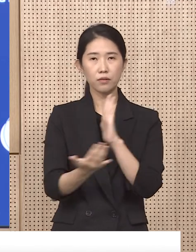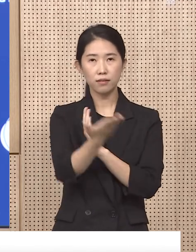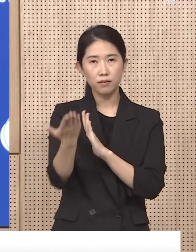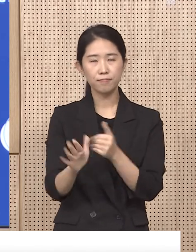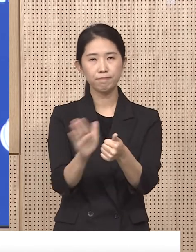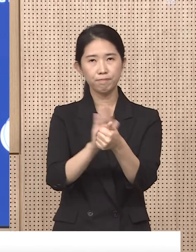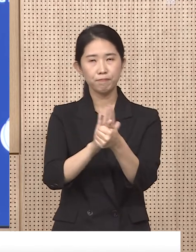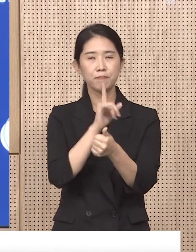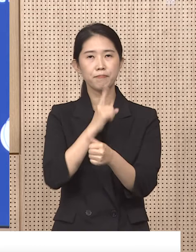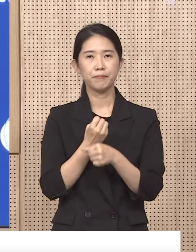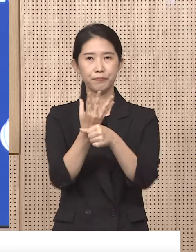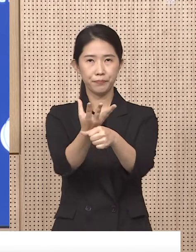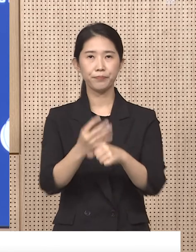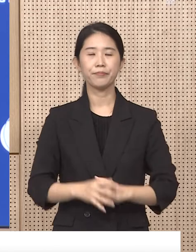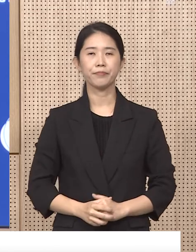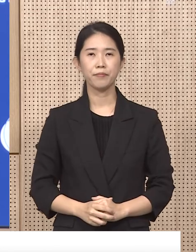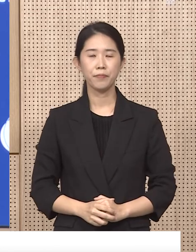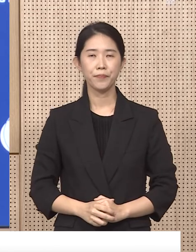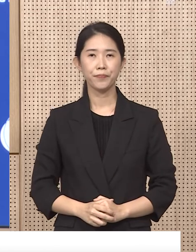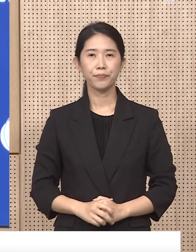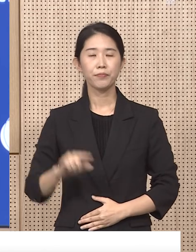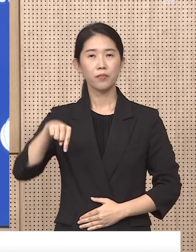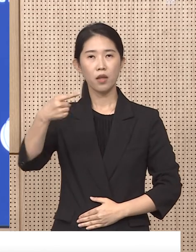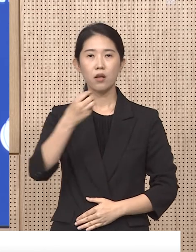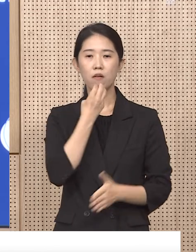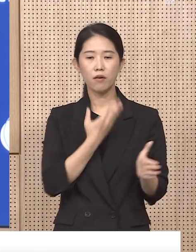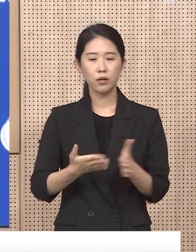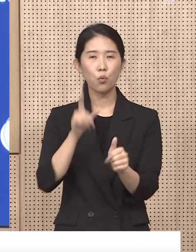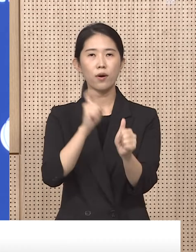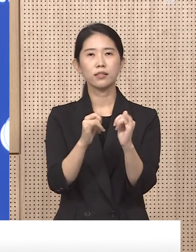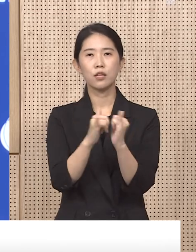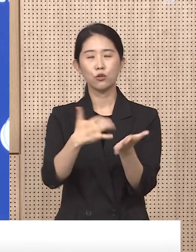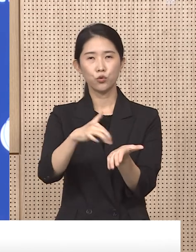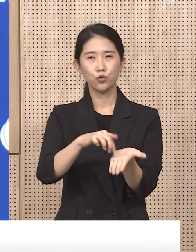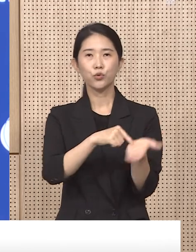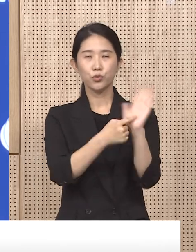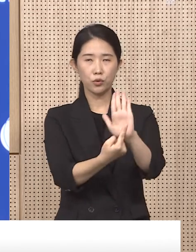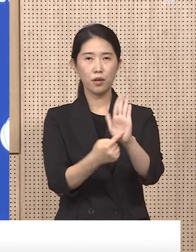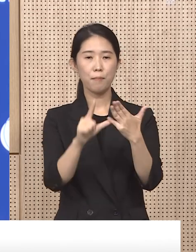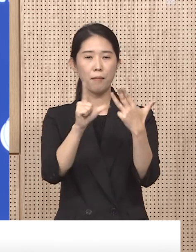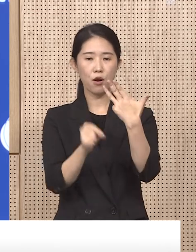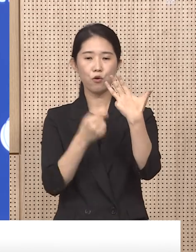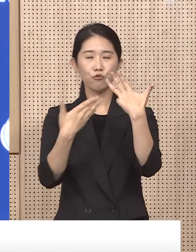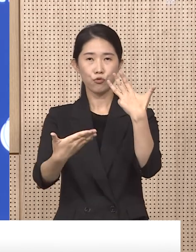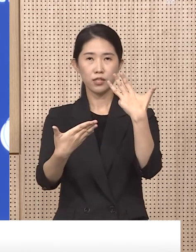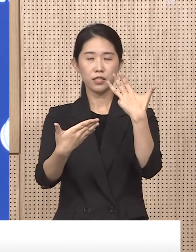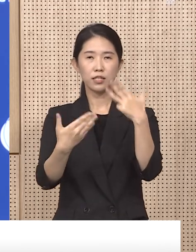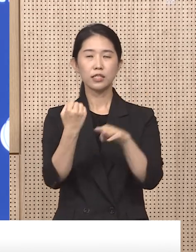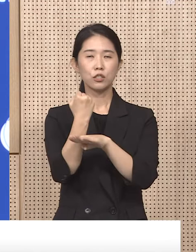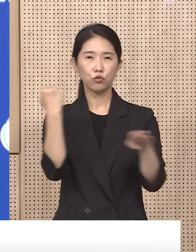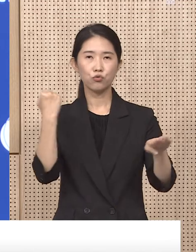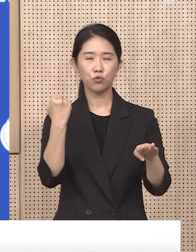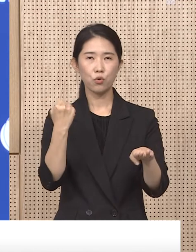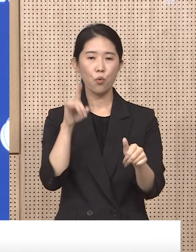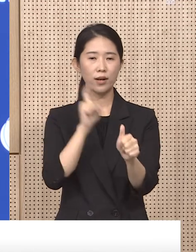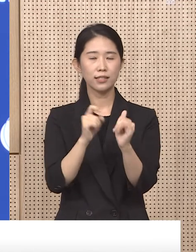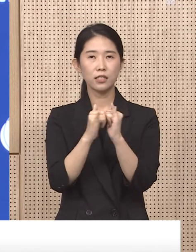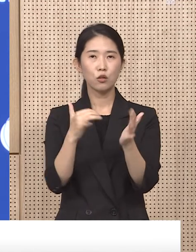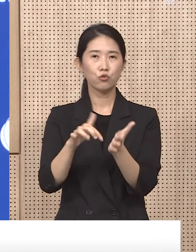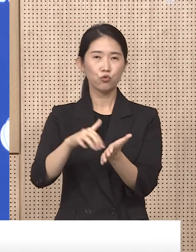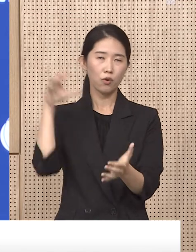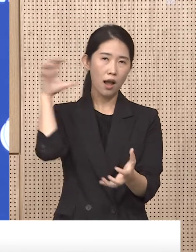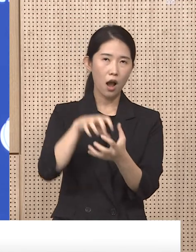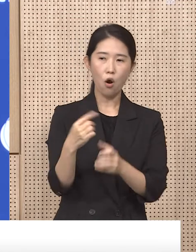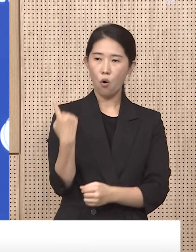깊은 애도의 말씀을 드립니다. 다음은 경기도 확진자 발생 현황입니다. 8월 9일 0시 기준 경기도 누적 확진자 수는